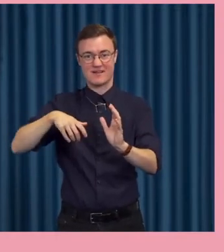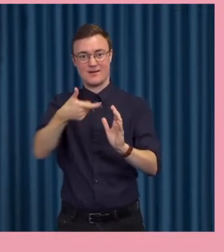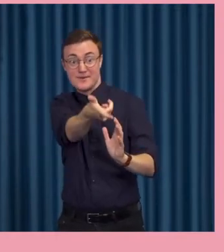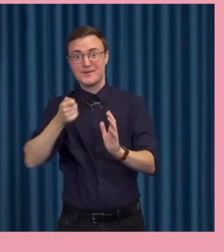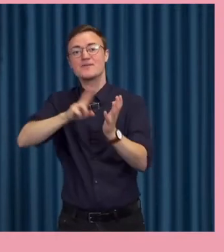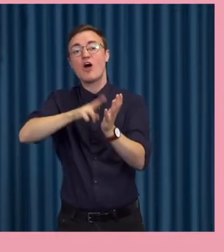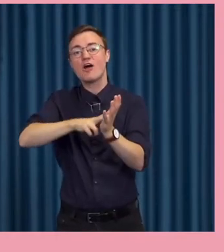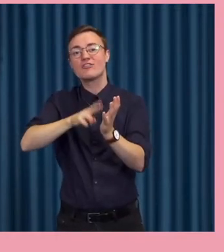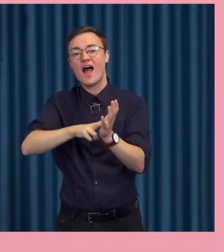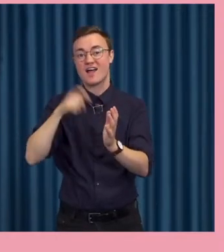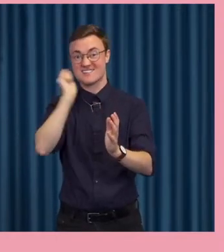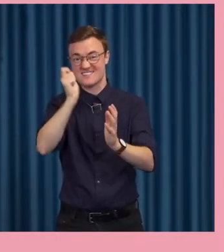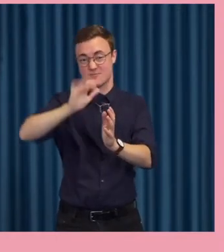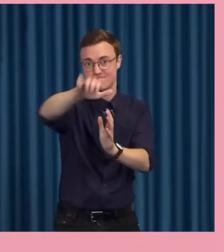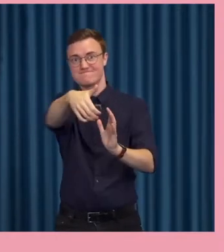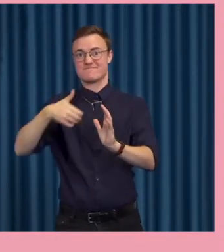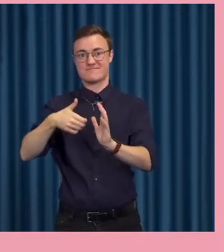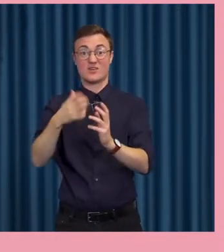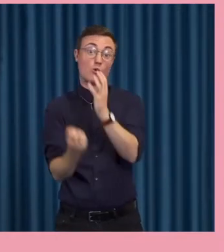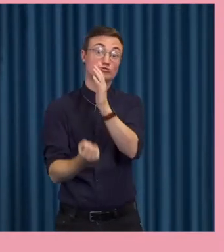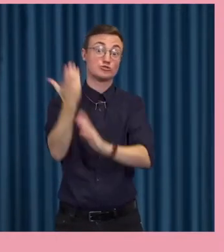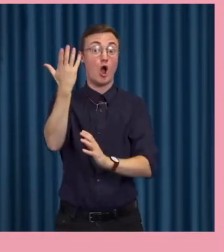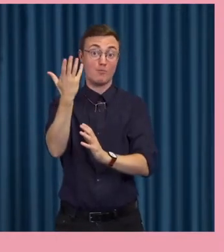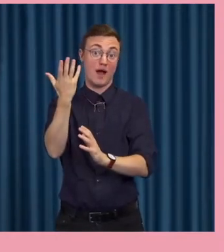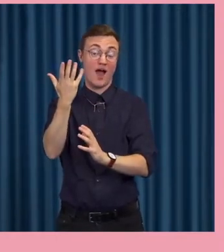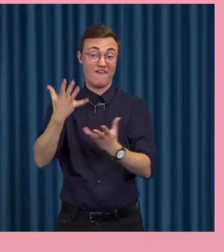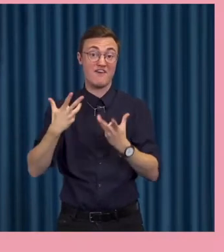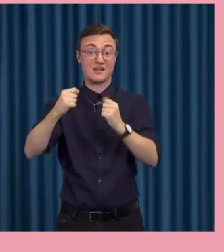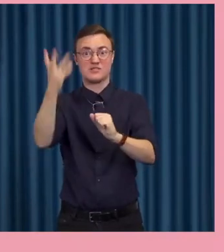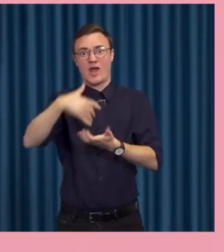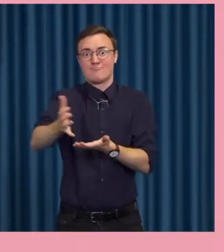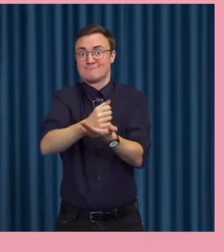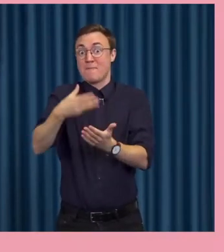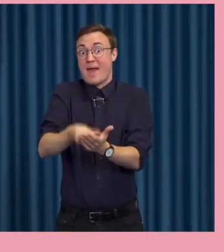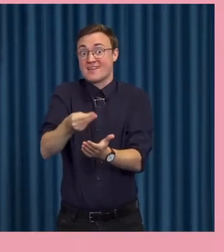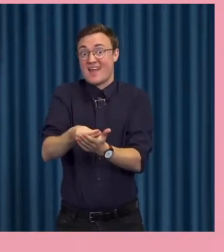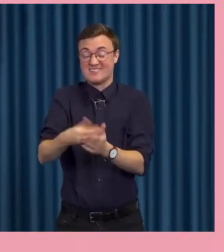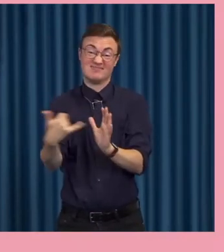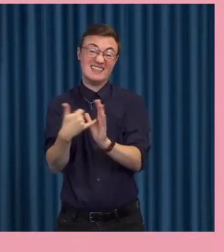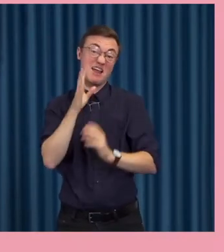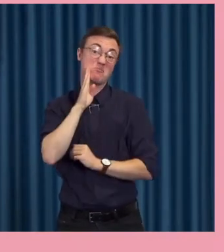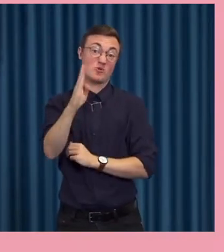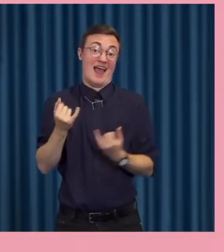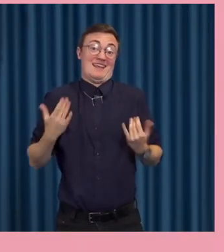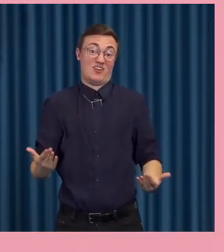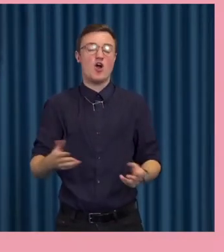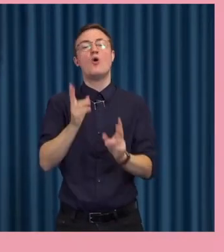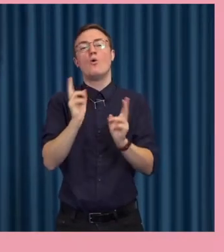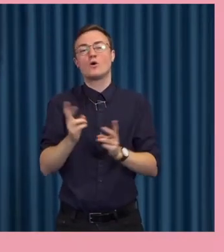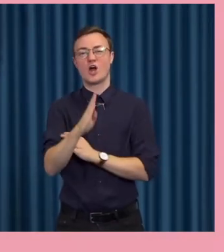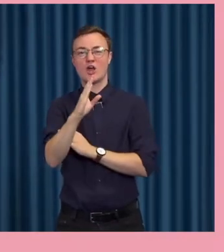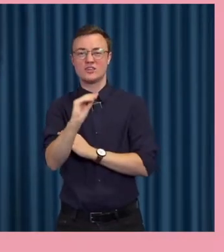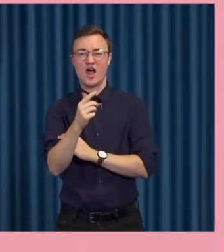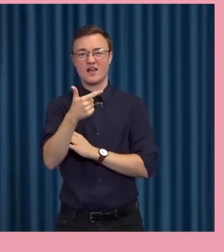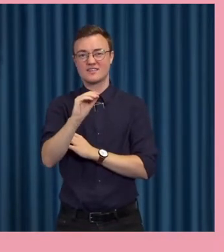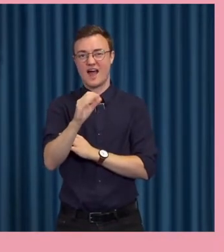skapa verksamheter som då tjänar pengar på det. Det är en del av det moderna och även datafering lyfter jag fram som ett